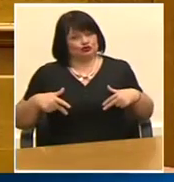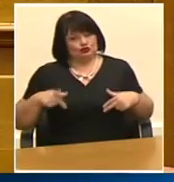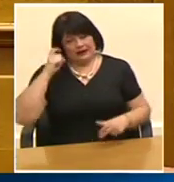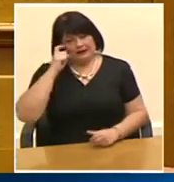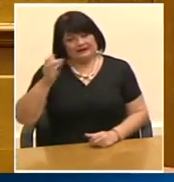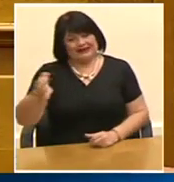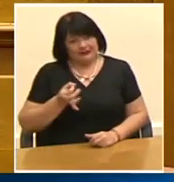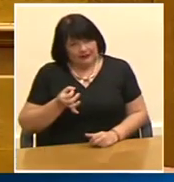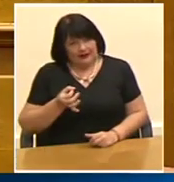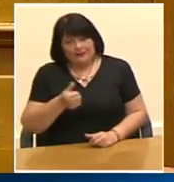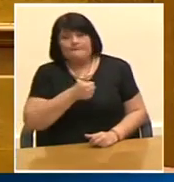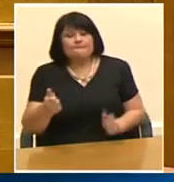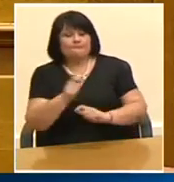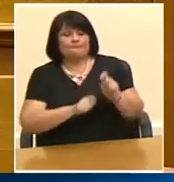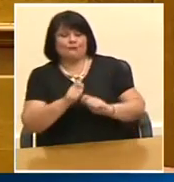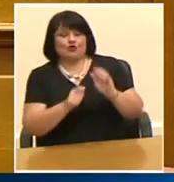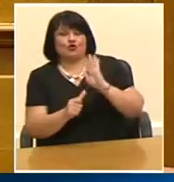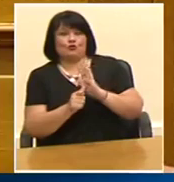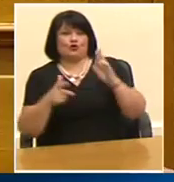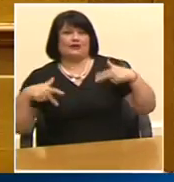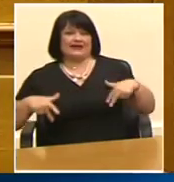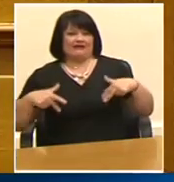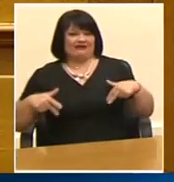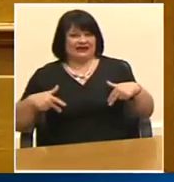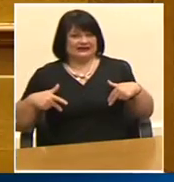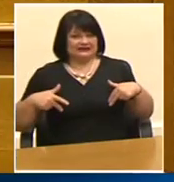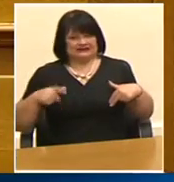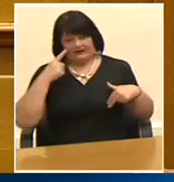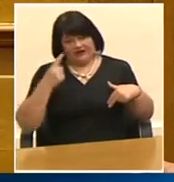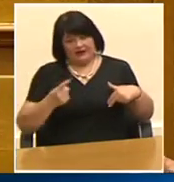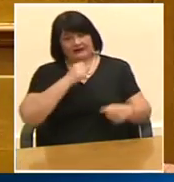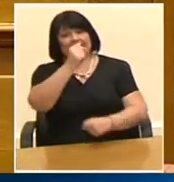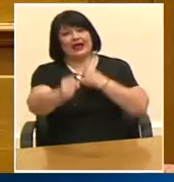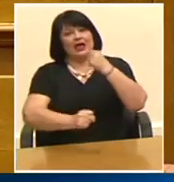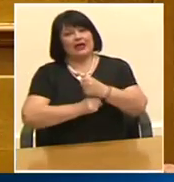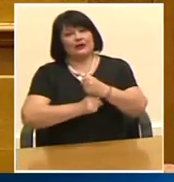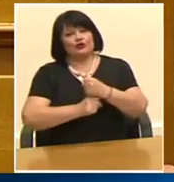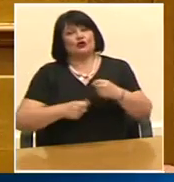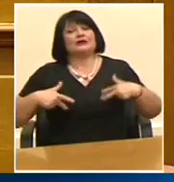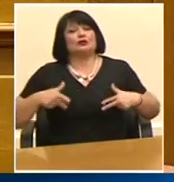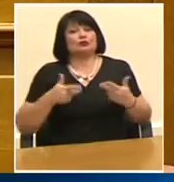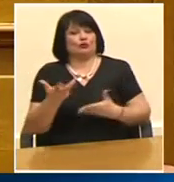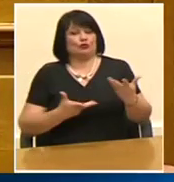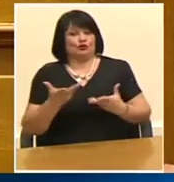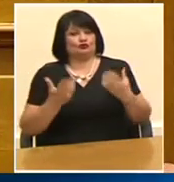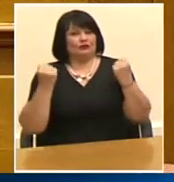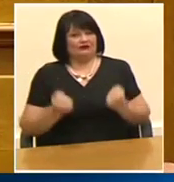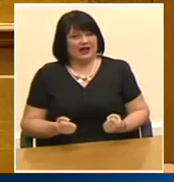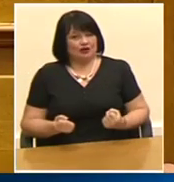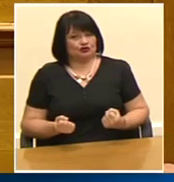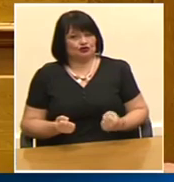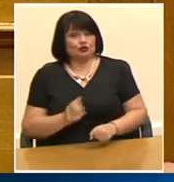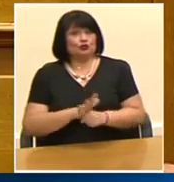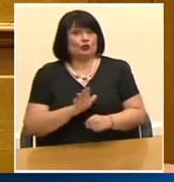από τη σύσταση και λειτουργία της Προεδρείας Κυβέρνησης προκύπτει ετήσια επιβάρυνση του κρατικού προϋπολογισμού ύψους